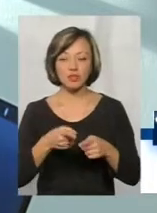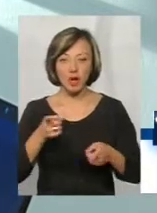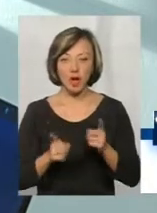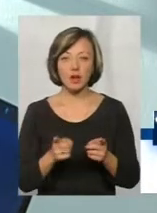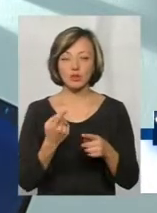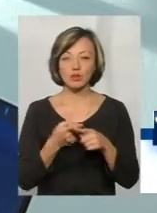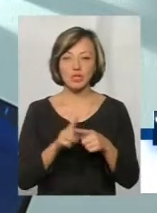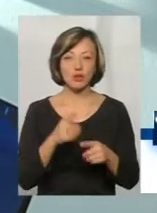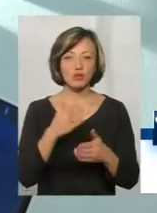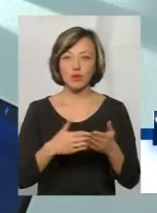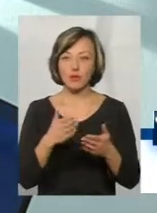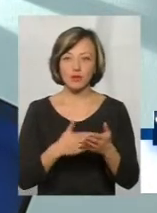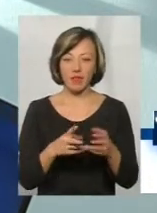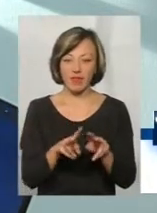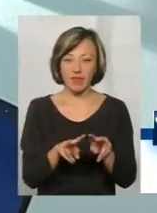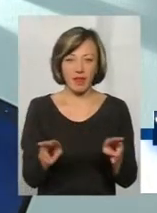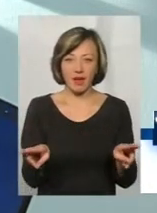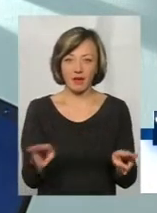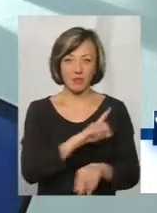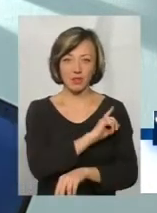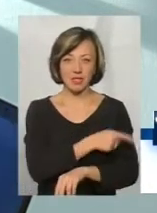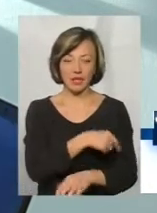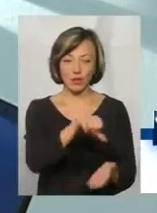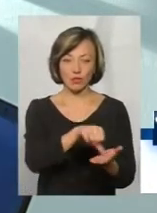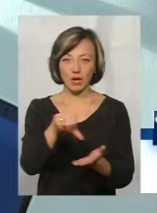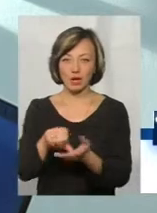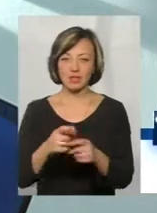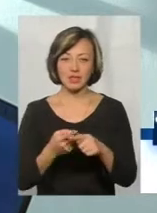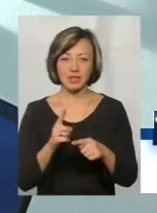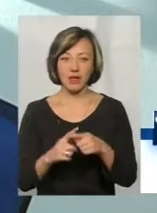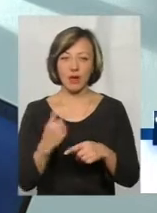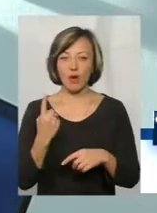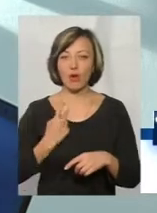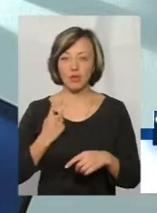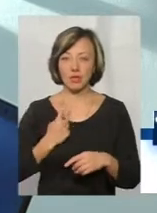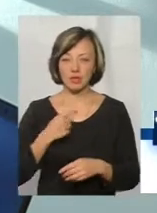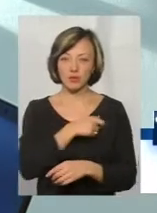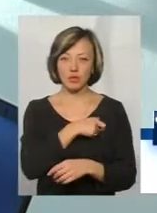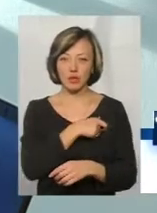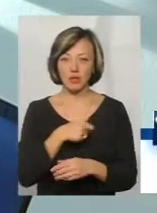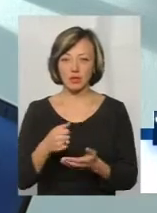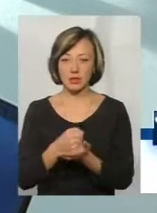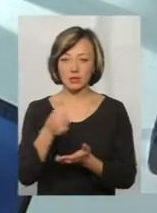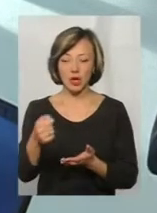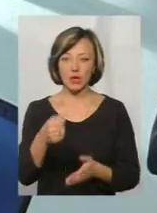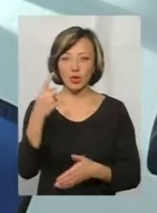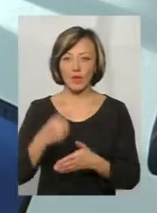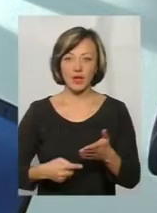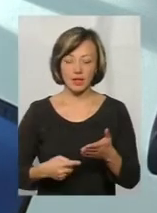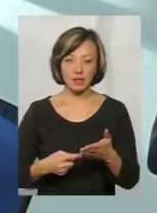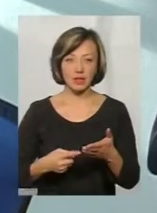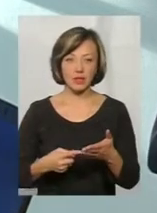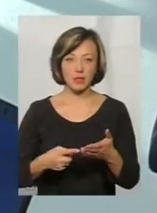тому що це зовсім нерівносильні гравці. Тобто це один депутат-мажоритарник, якому з одного боку довірили